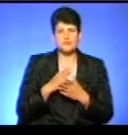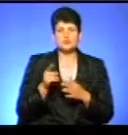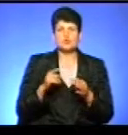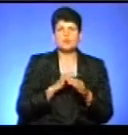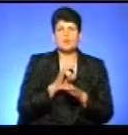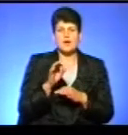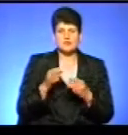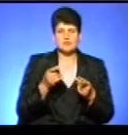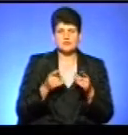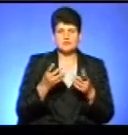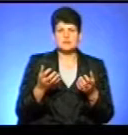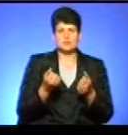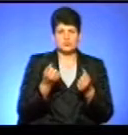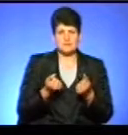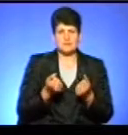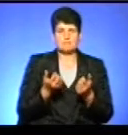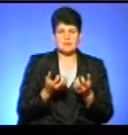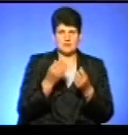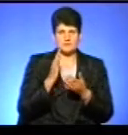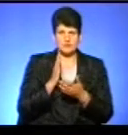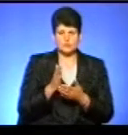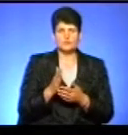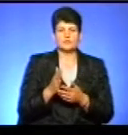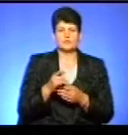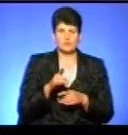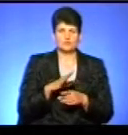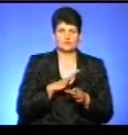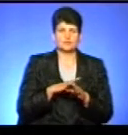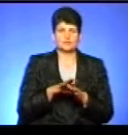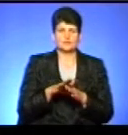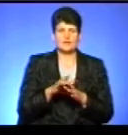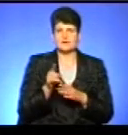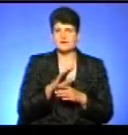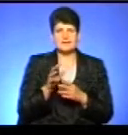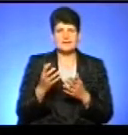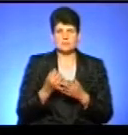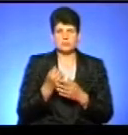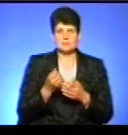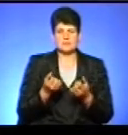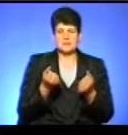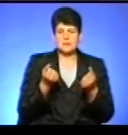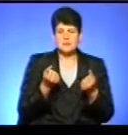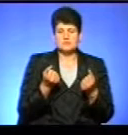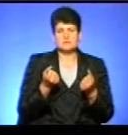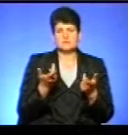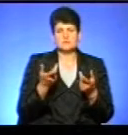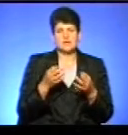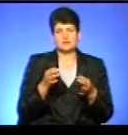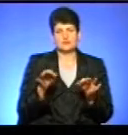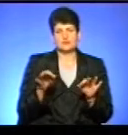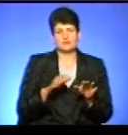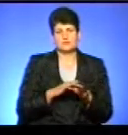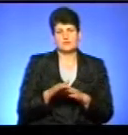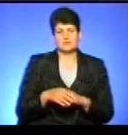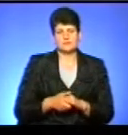проєкти, які дійсно знайдуть підтримку у тернополян, щоб вони були реалізовані. А ті, які не знайдуть підтримку, щоб ми тоді не допустимо їх до